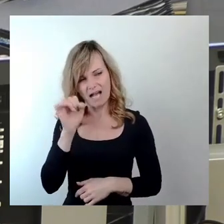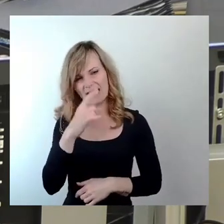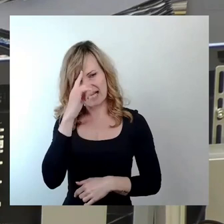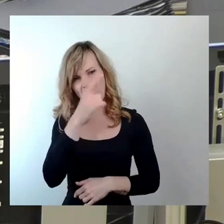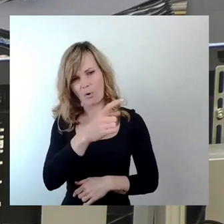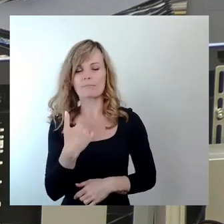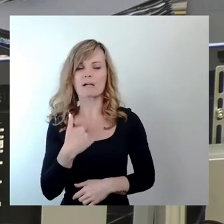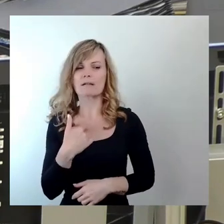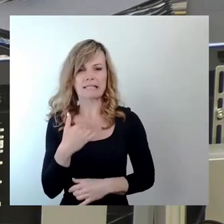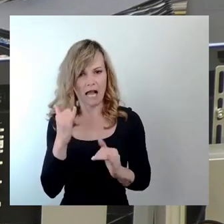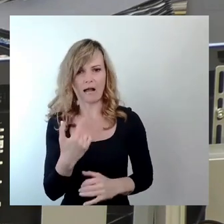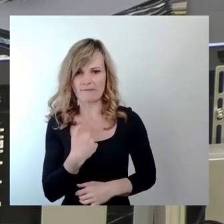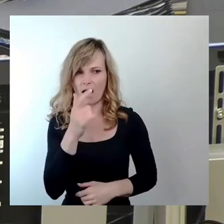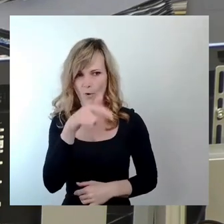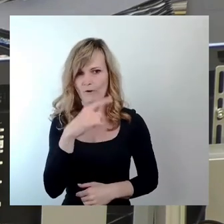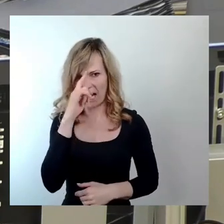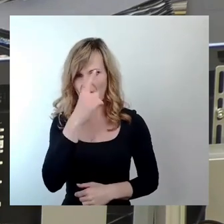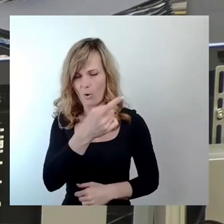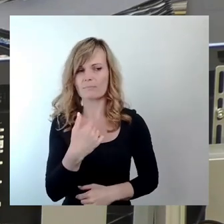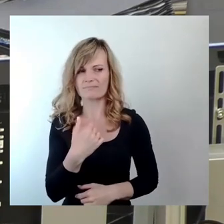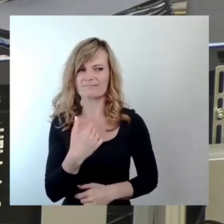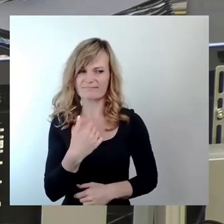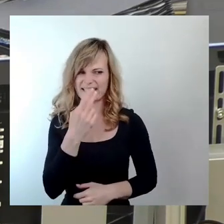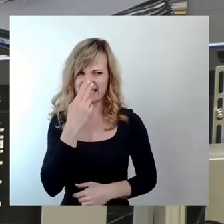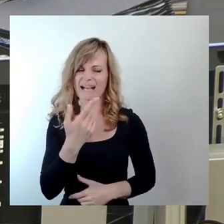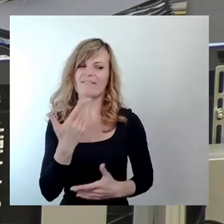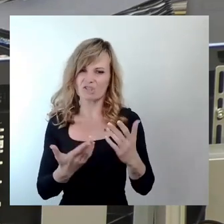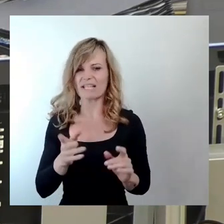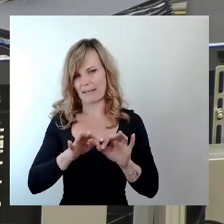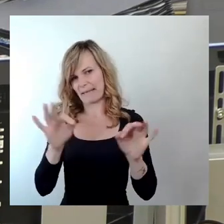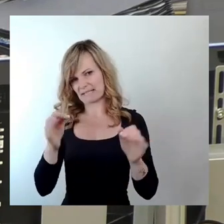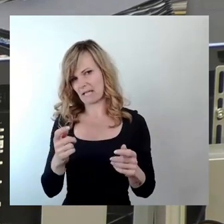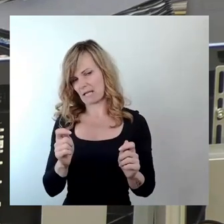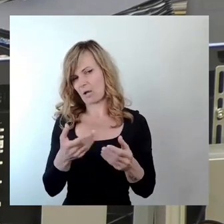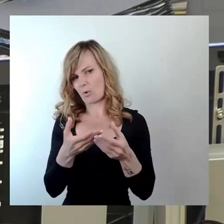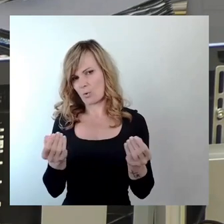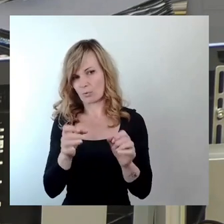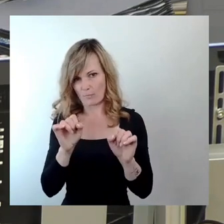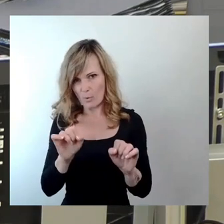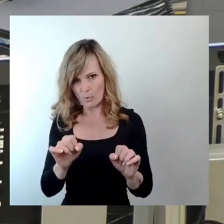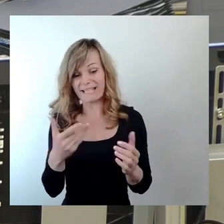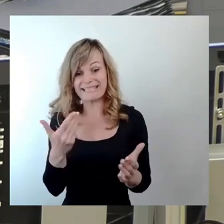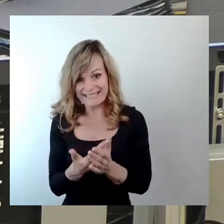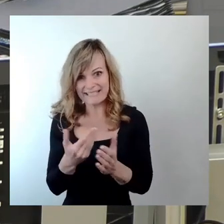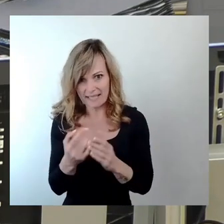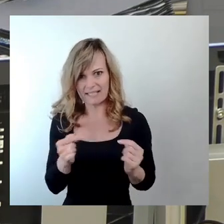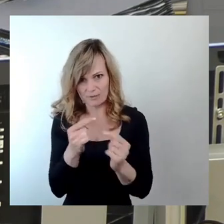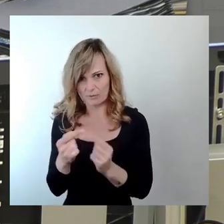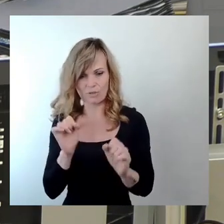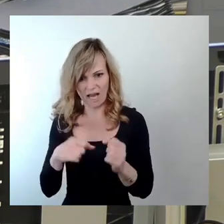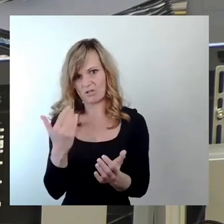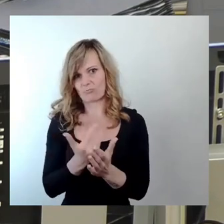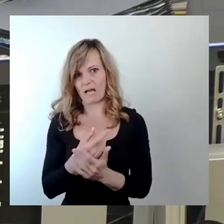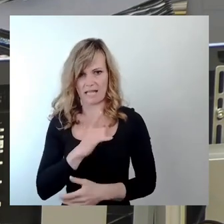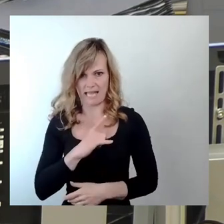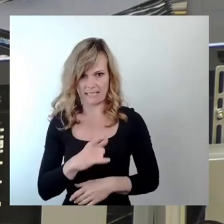dann hätte man hier eine bessere Lösung finden können, die genau diese Diskussion jetzt hier erspart. Es redet nicht dem